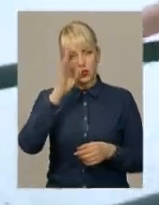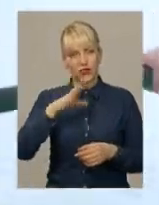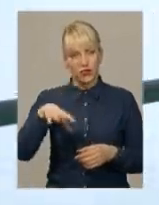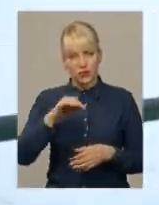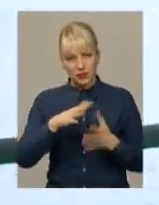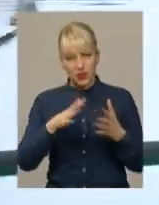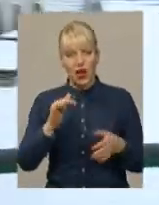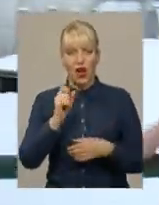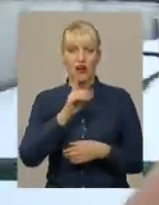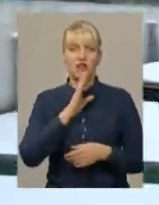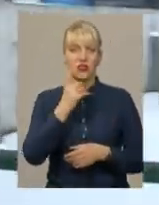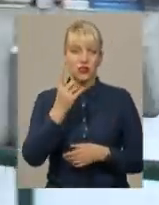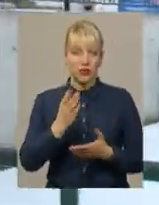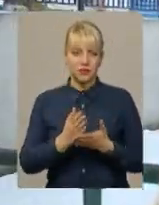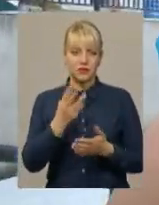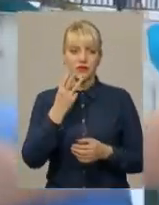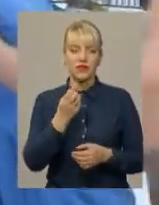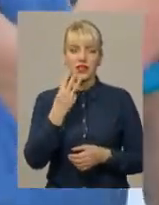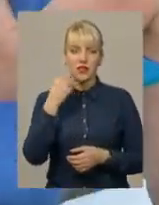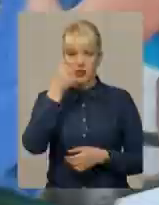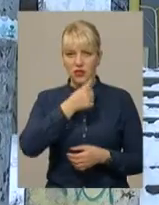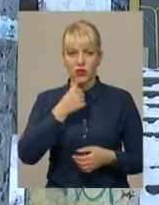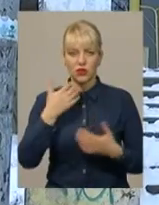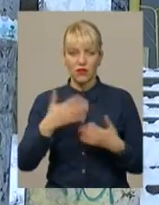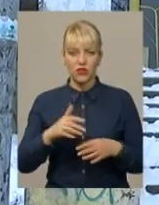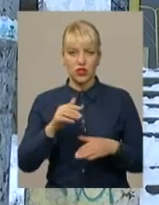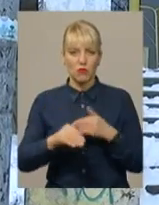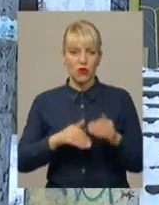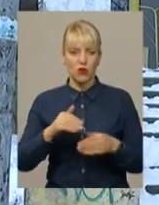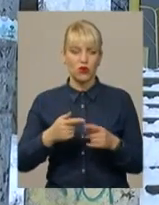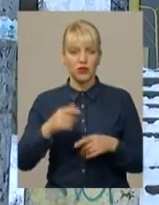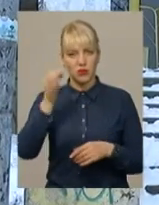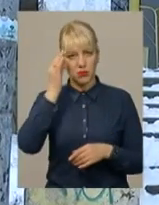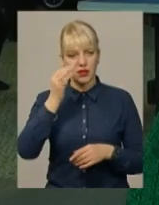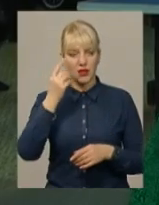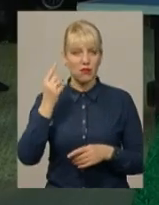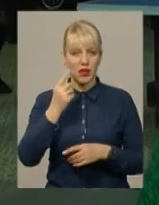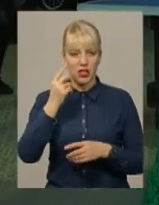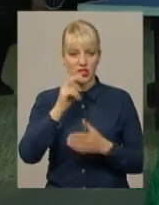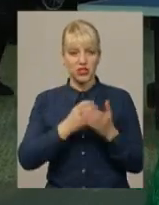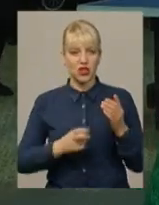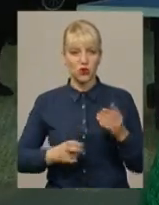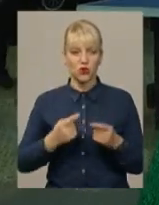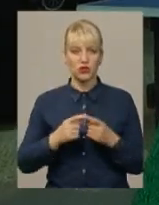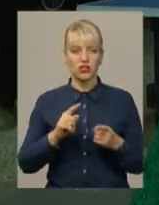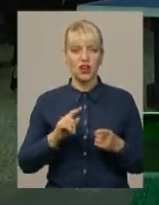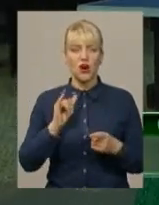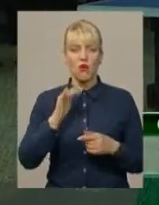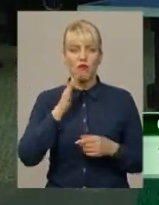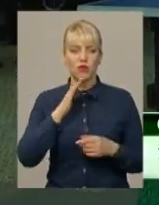клубу Оксана Чернюк моржує 13 років. Та, як зараз каже, пам'ятає своє перше занурення в крижану воду. Перший раз це було